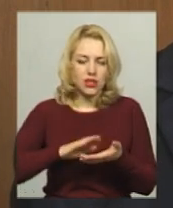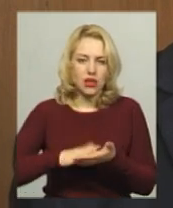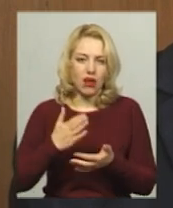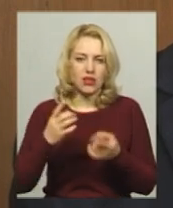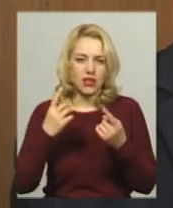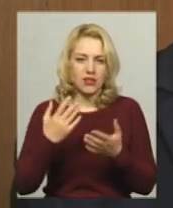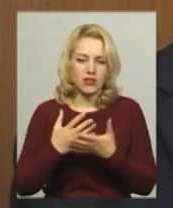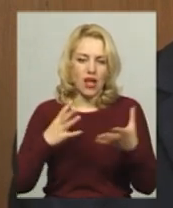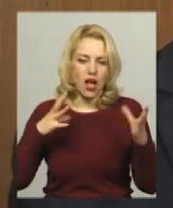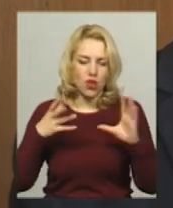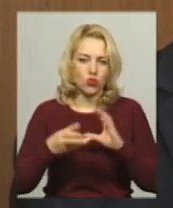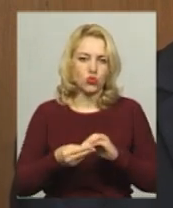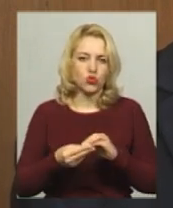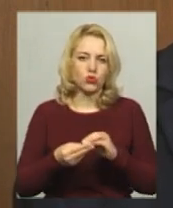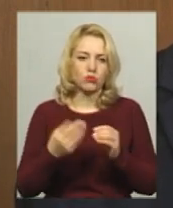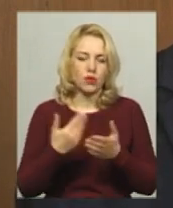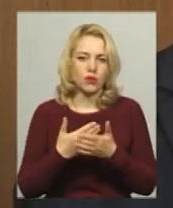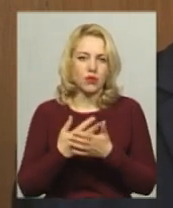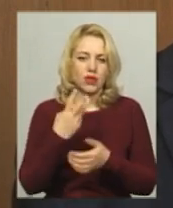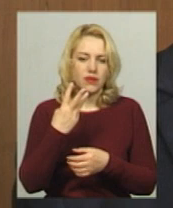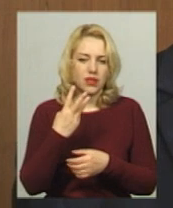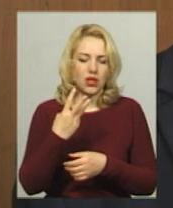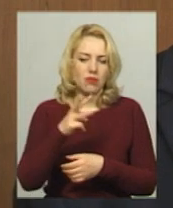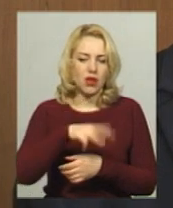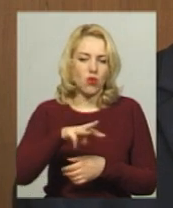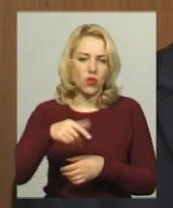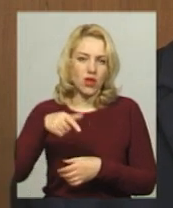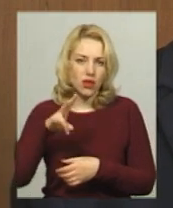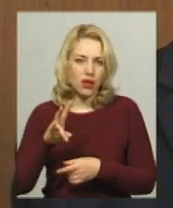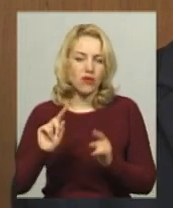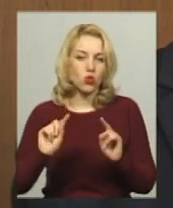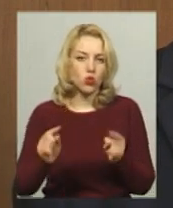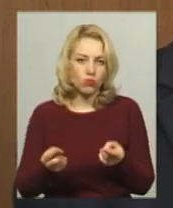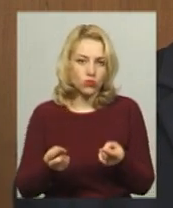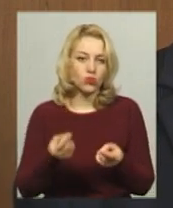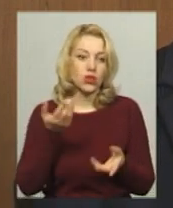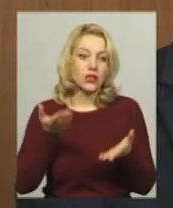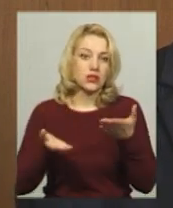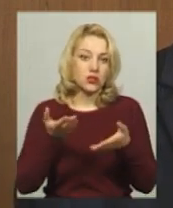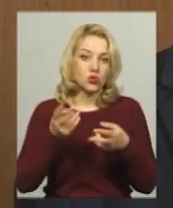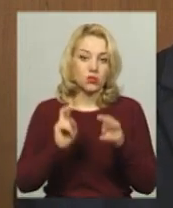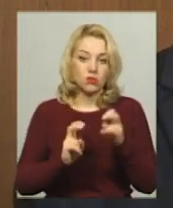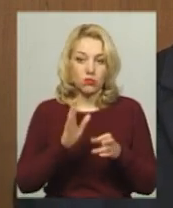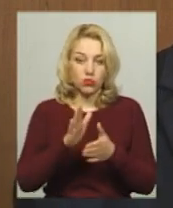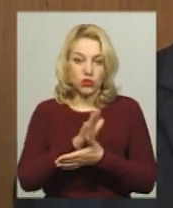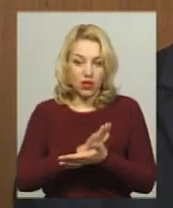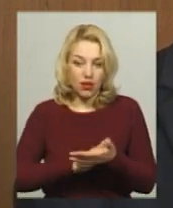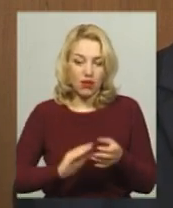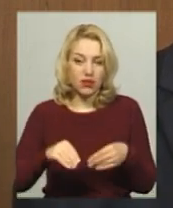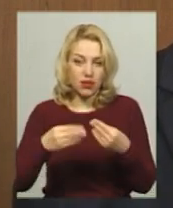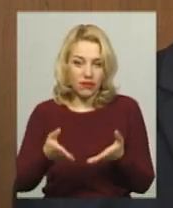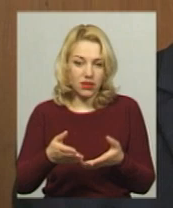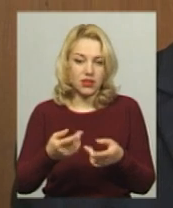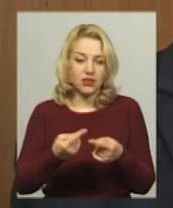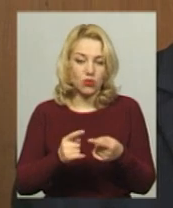десь орієнтовно більше 3 мільйонів гривень. Тому, якщо підприємство далі буде надавати послугу,